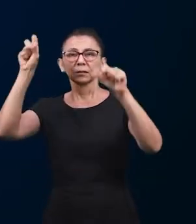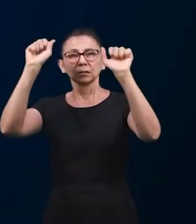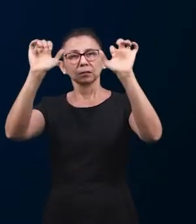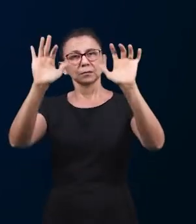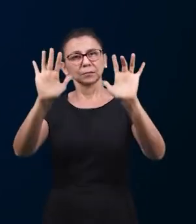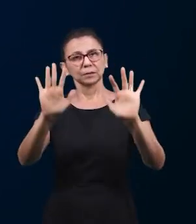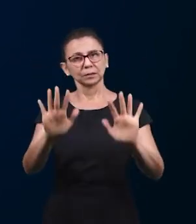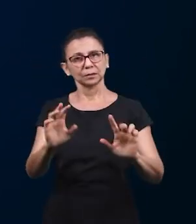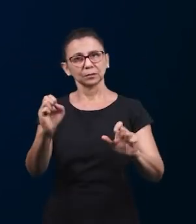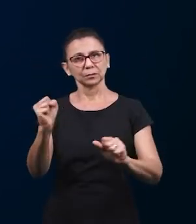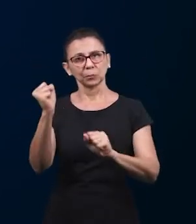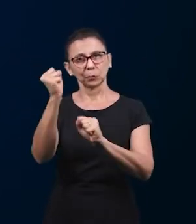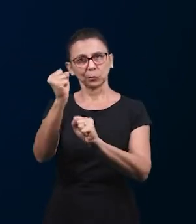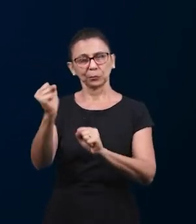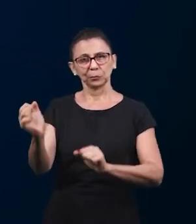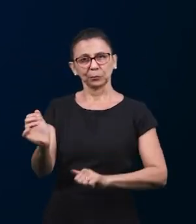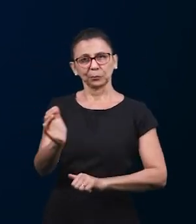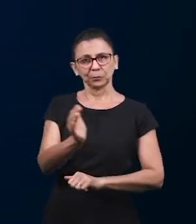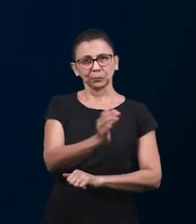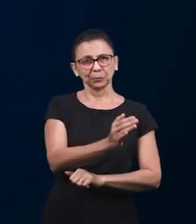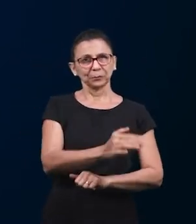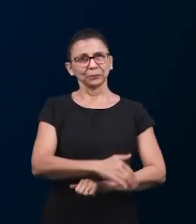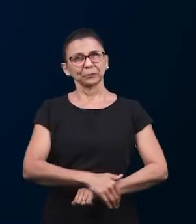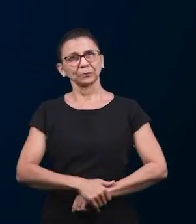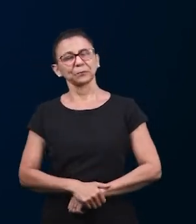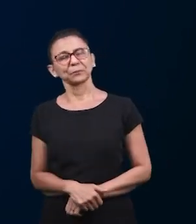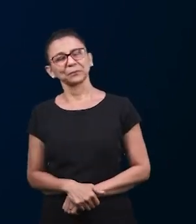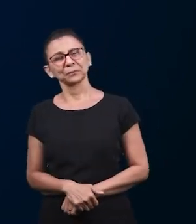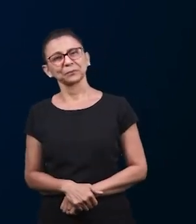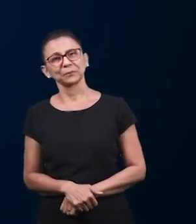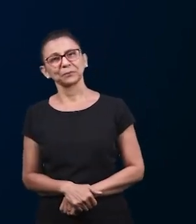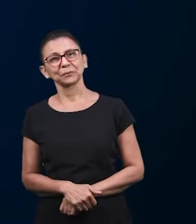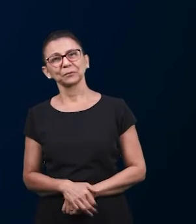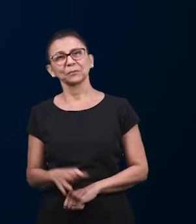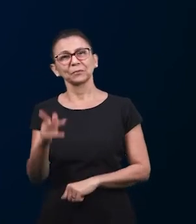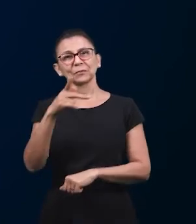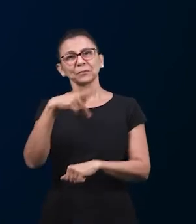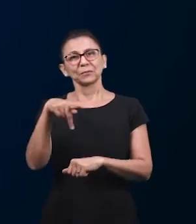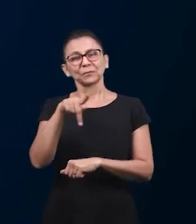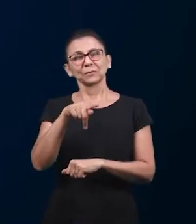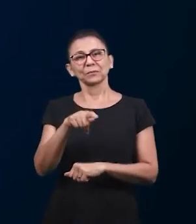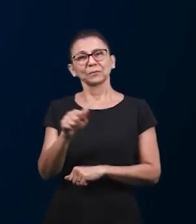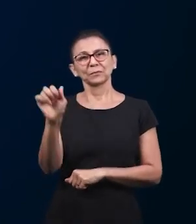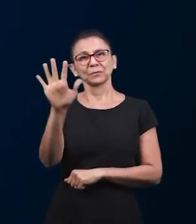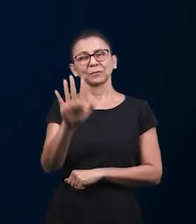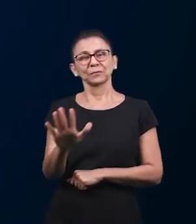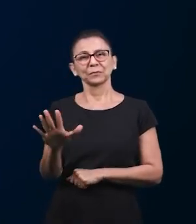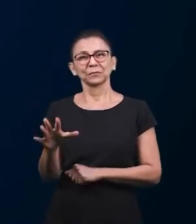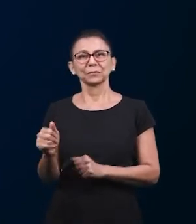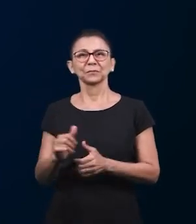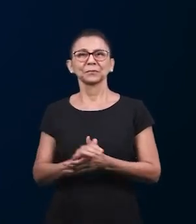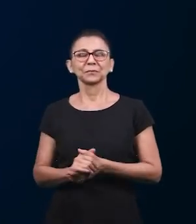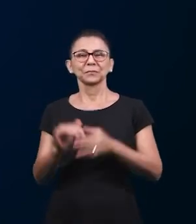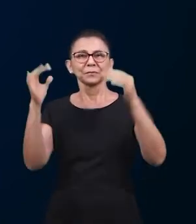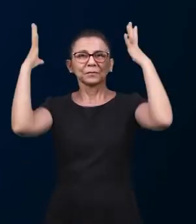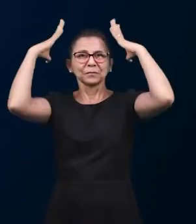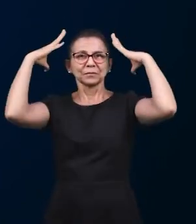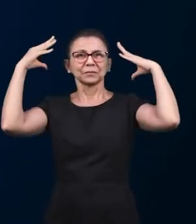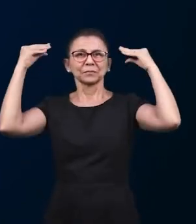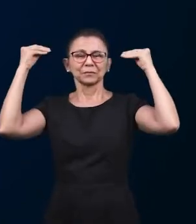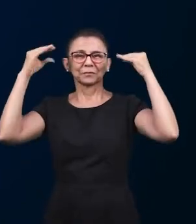Господь да благословит вас сестры мир Господа Иисуса и теперь из Англии мы перенесемся в